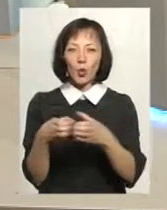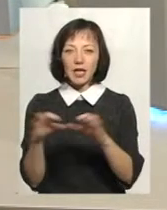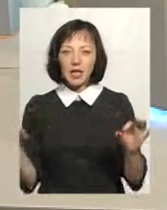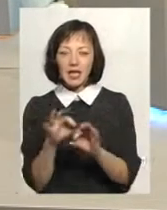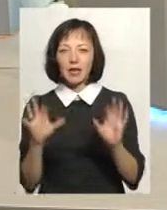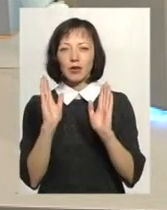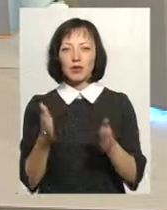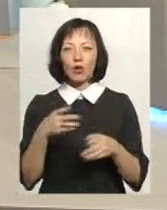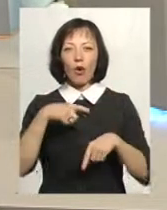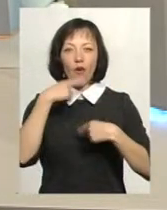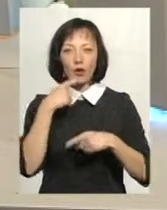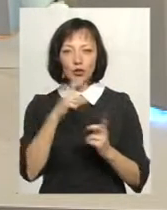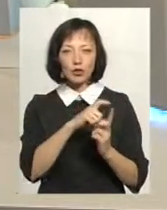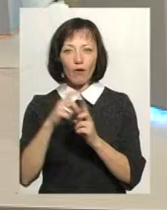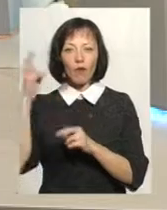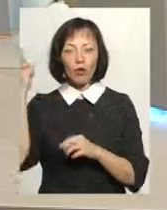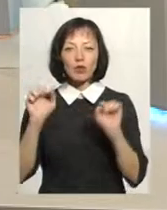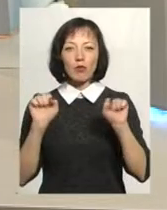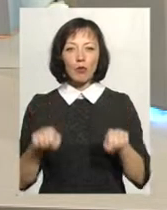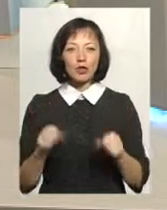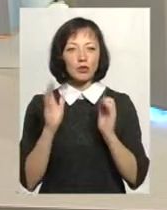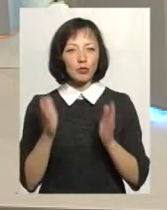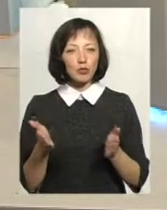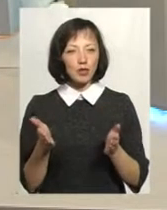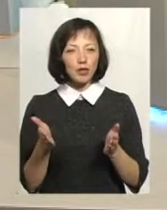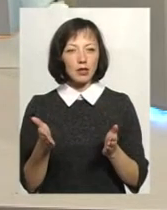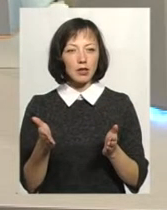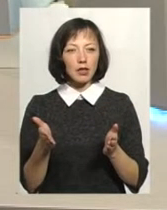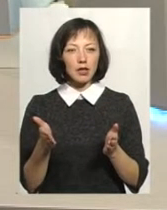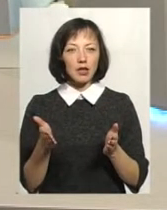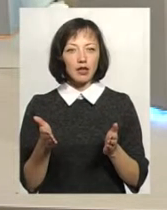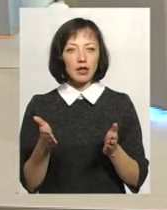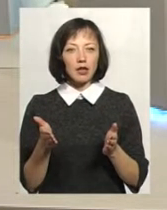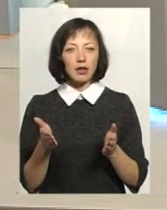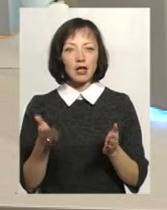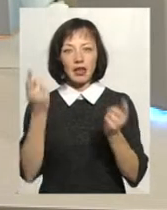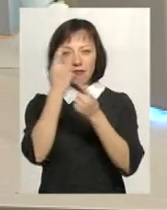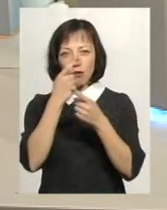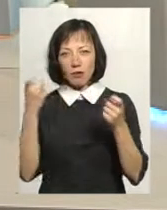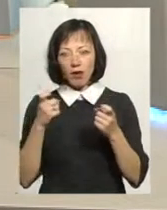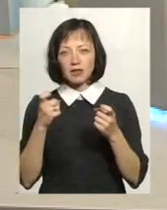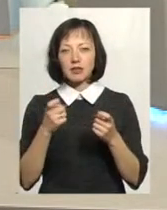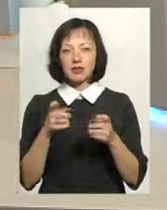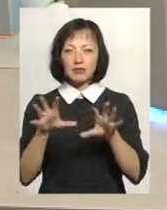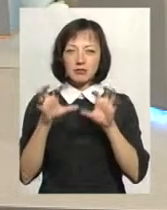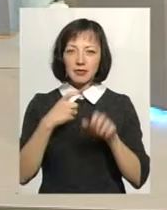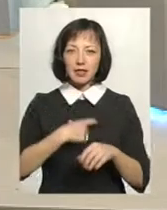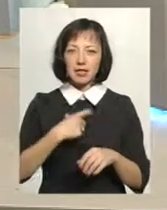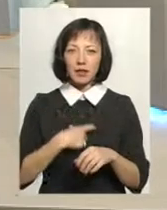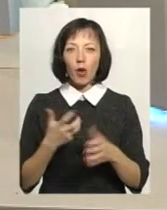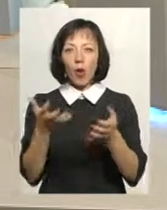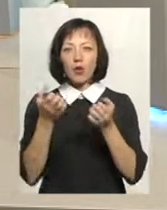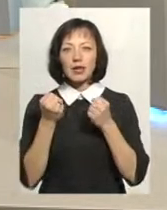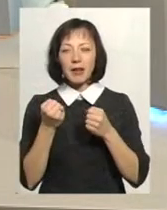там буде говоритися Слово Боже, там можна буде взяти і навіть якусь інформацію про Р-500, чи отримати